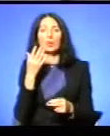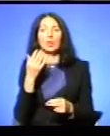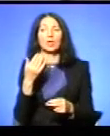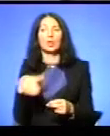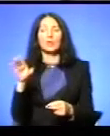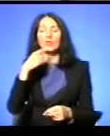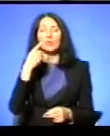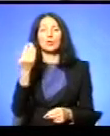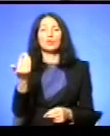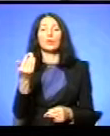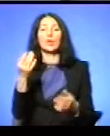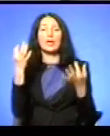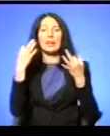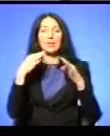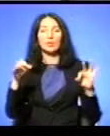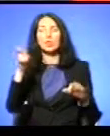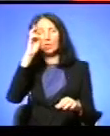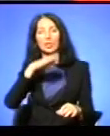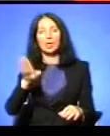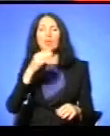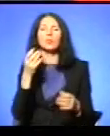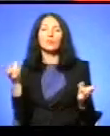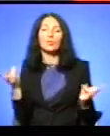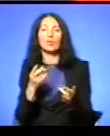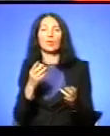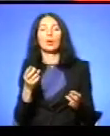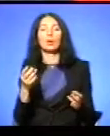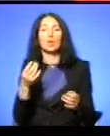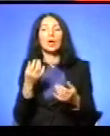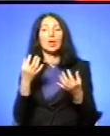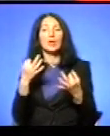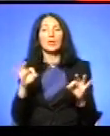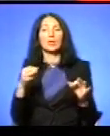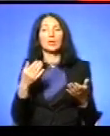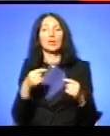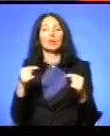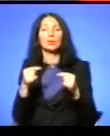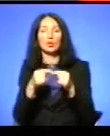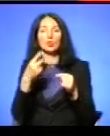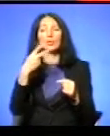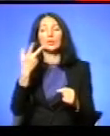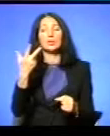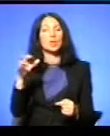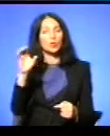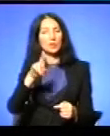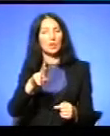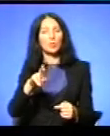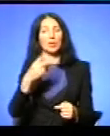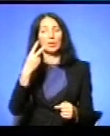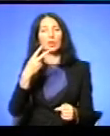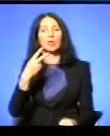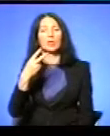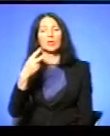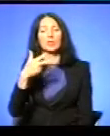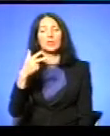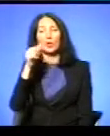країна І вони змушені були нас відпускати Рівно 30 років тому 23 серпня Я обідав